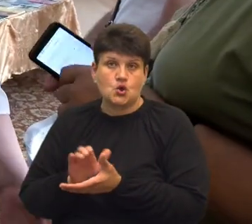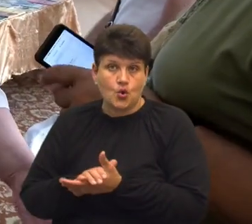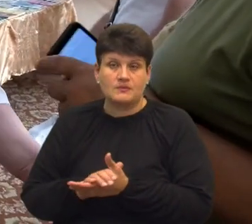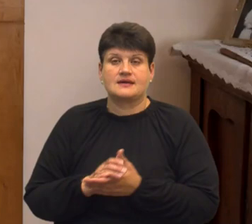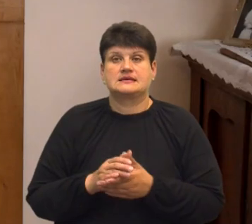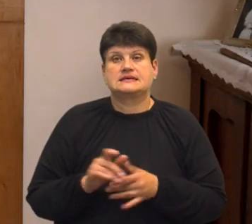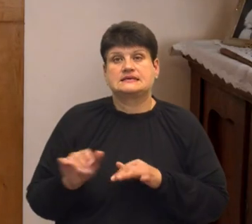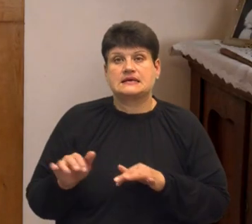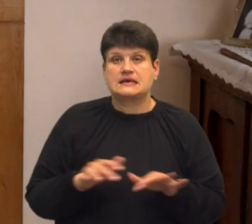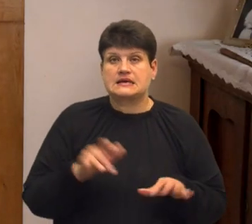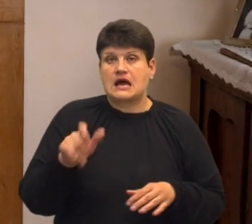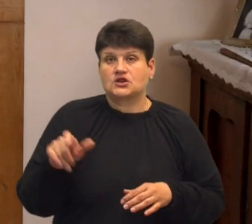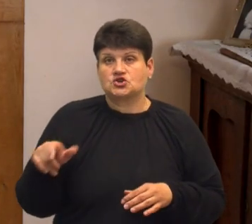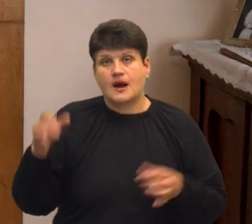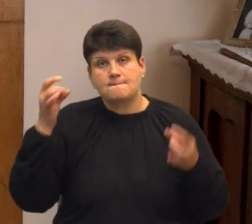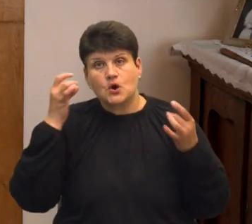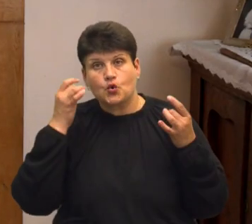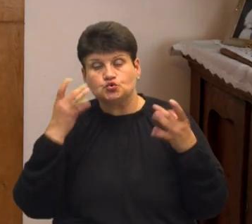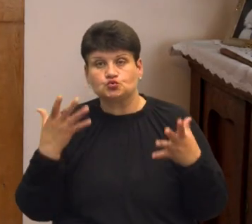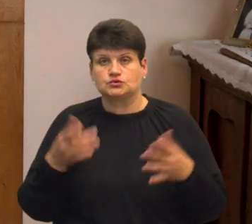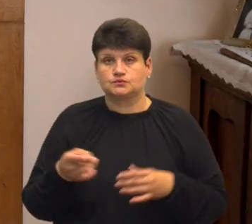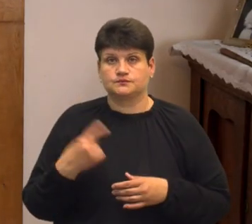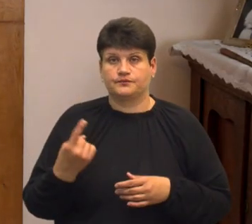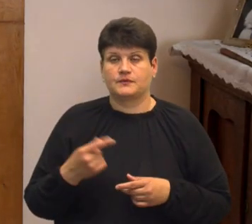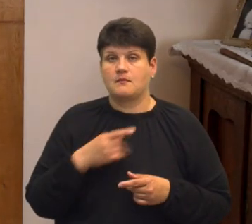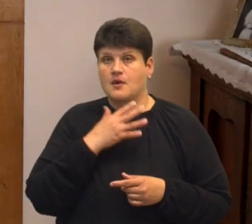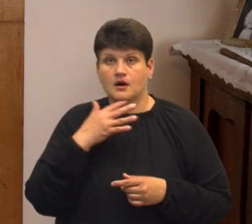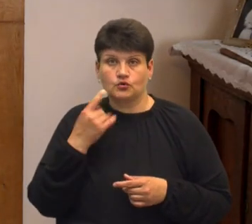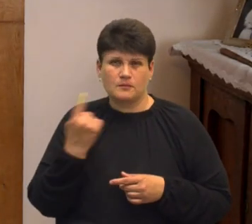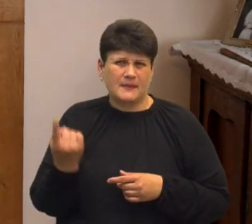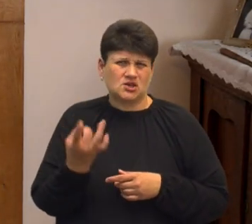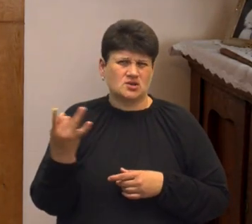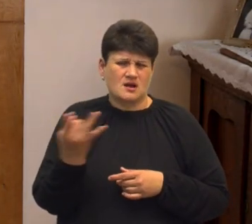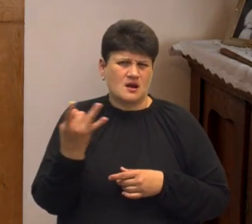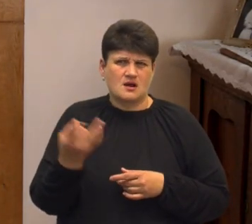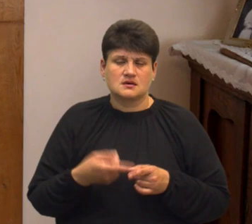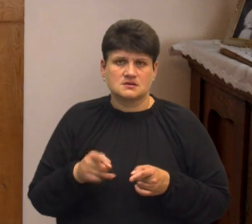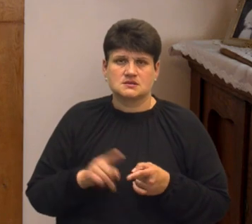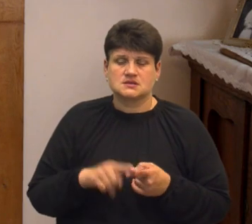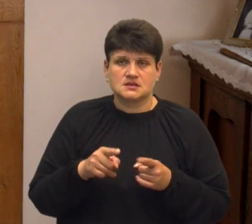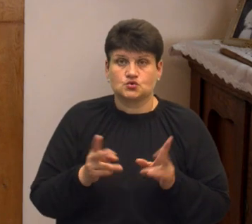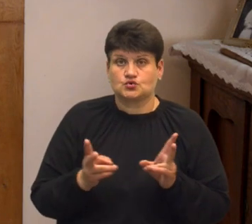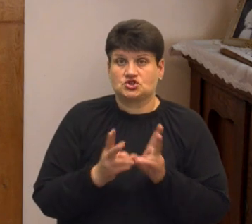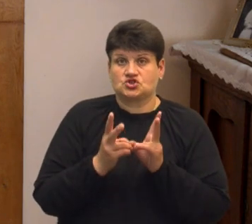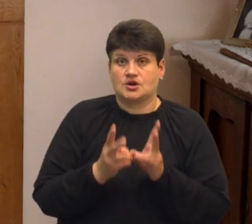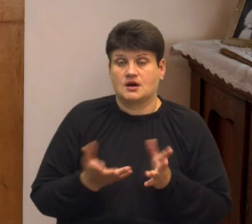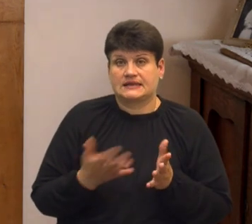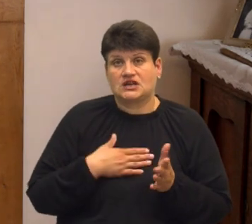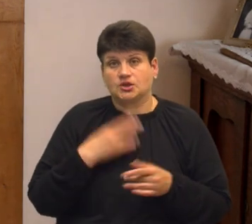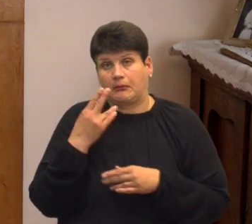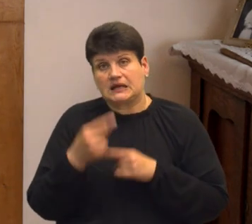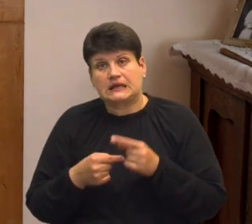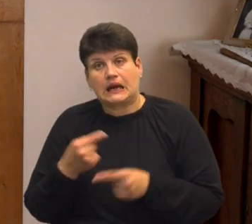Тернопільщини. Багато з них говорять нам про це, що вони перший раз зустрічаються з нашими традиціями,